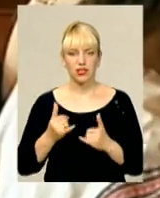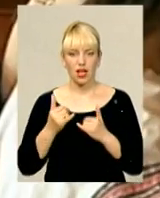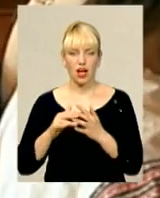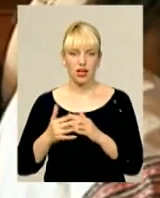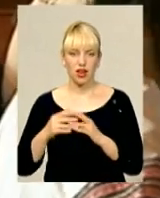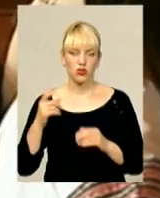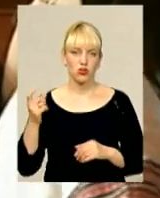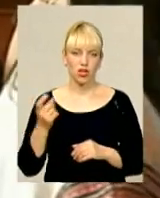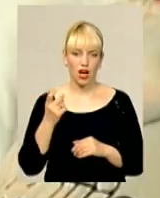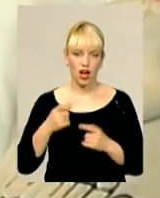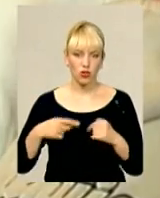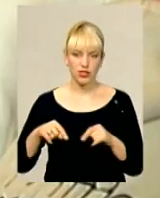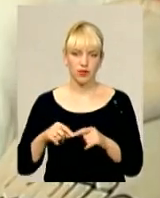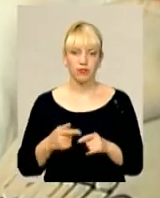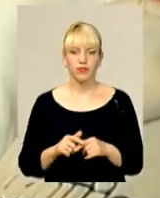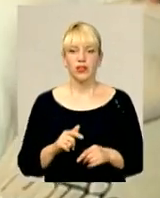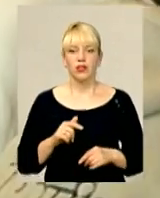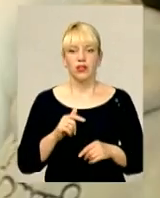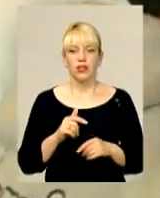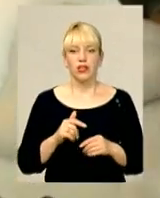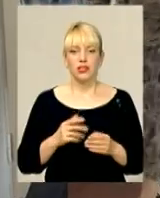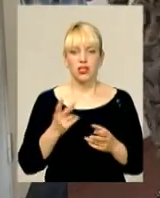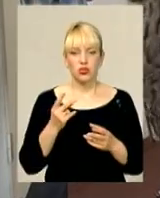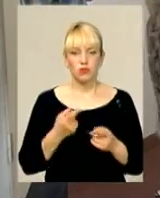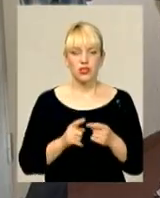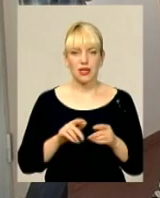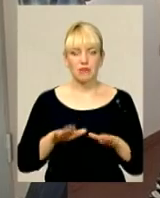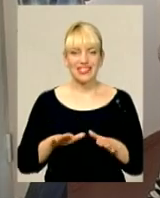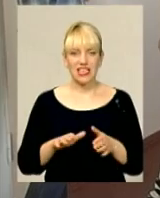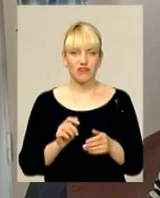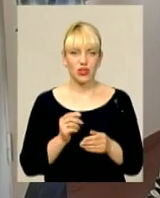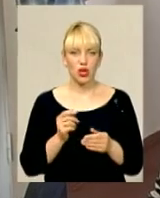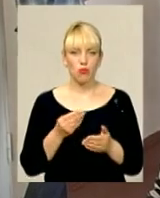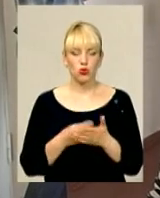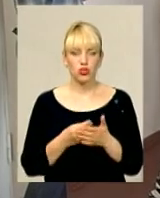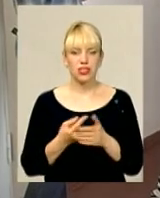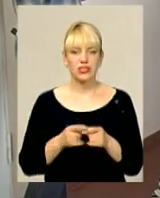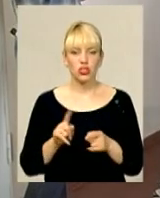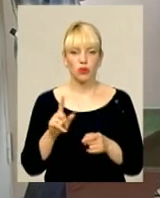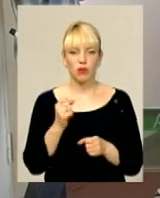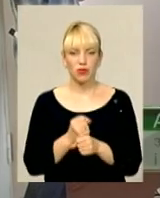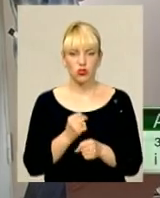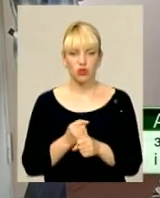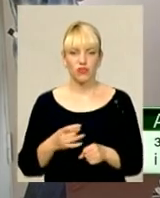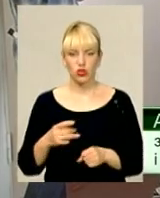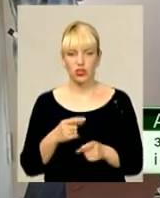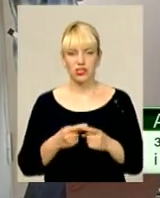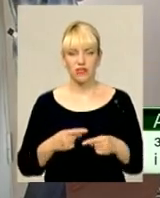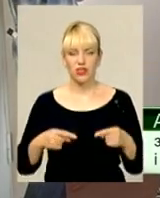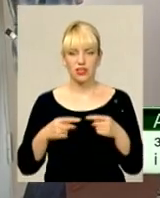Наступний напрямок фінансування – місцеві бюджети. Це теж, на чим зараз працюємо ми тут в регіонах. Це визначення